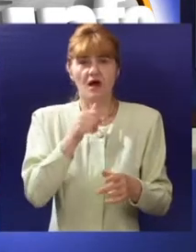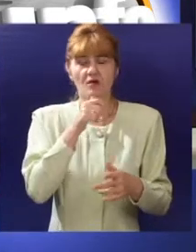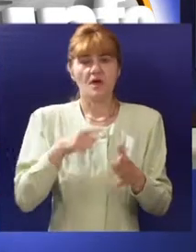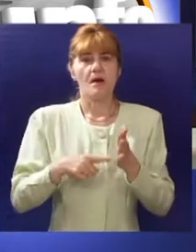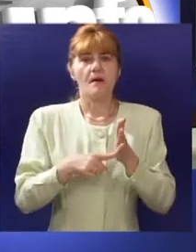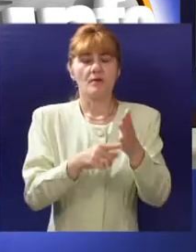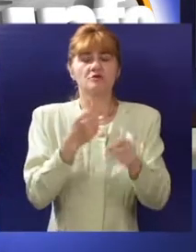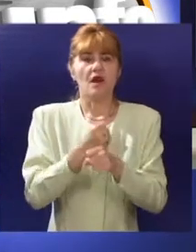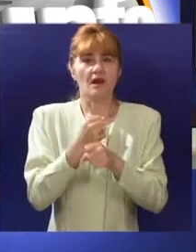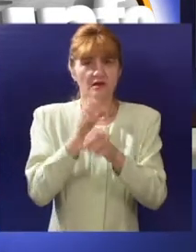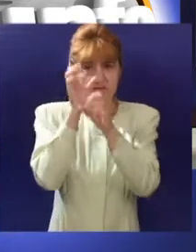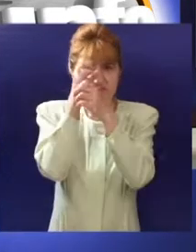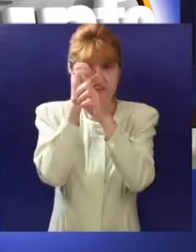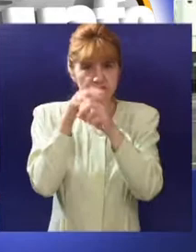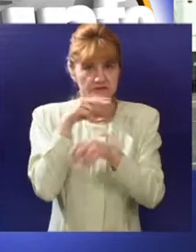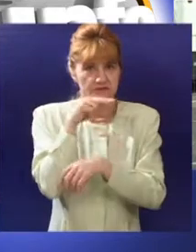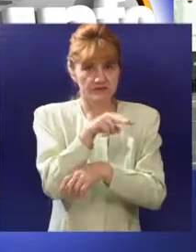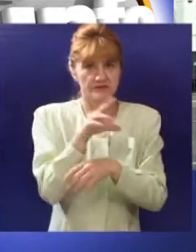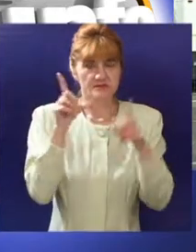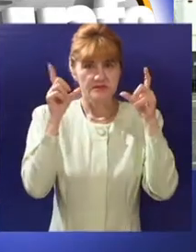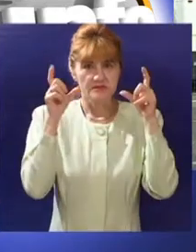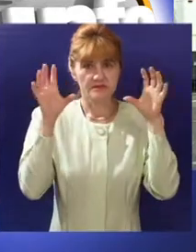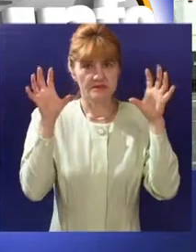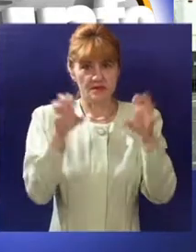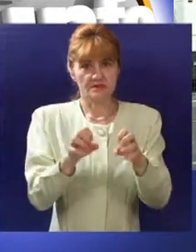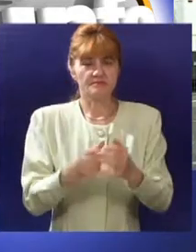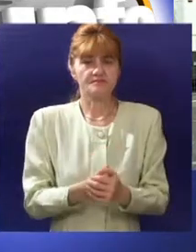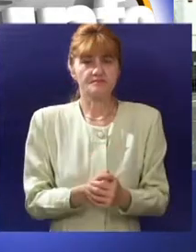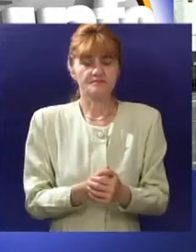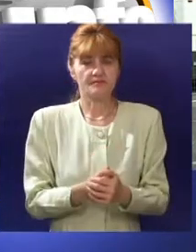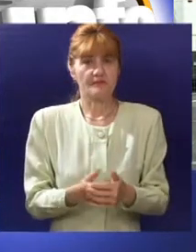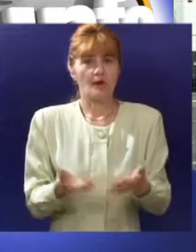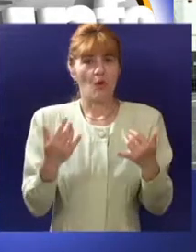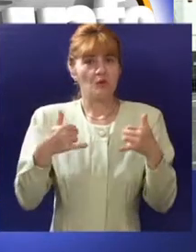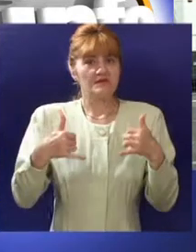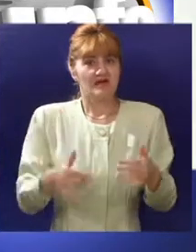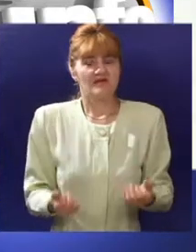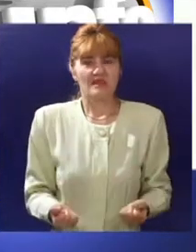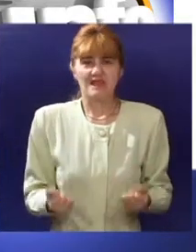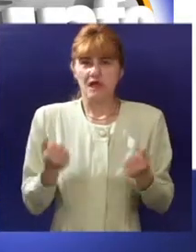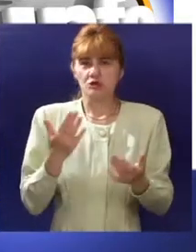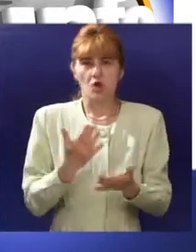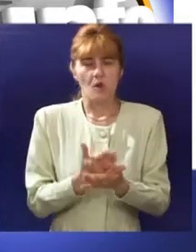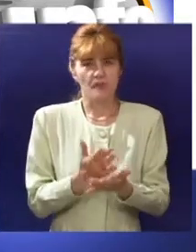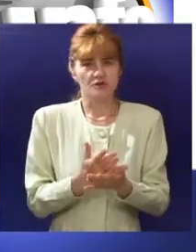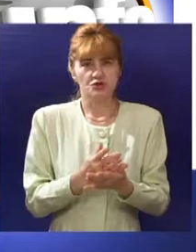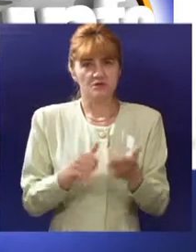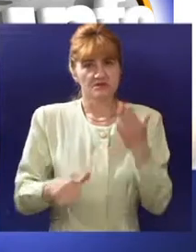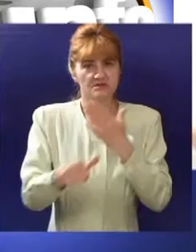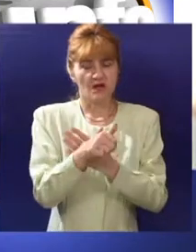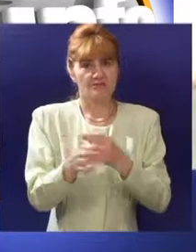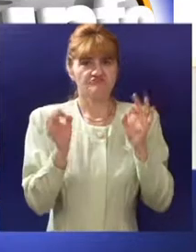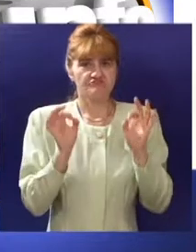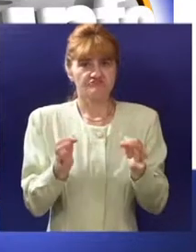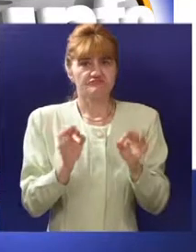Horgošu demonstraciji rada skenera. Na graničnom prelazu Horgoš od sada će teže moći da se prokriumčari